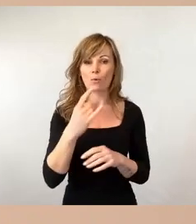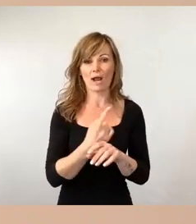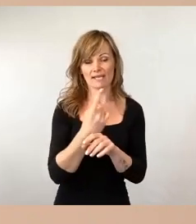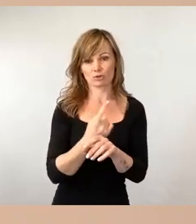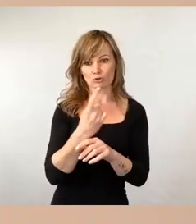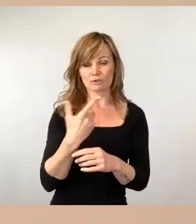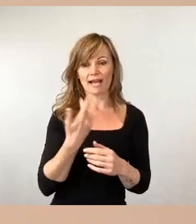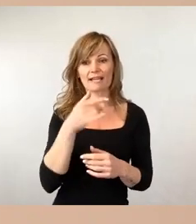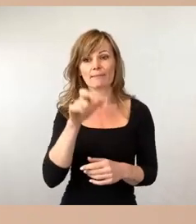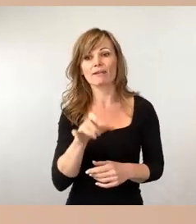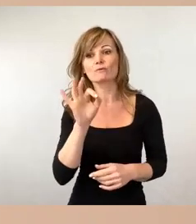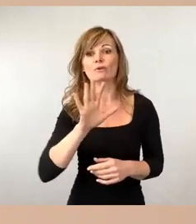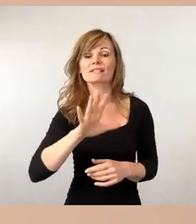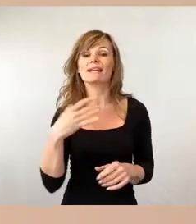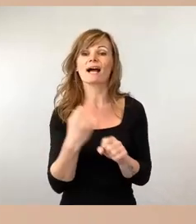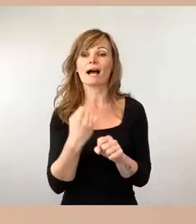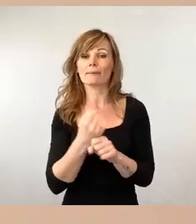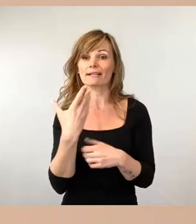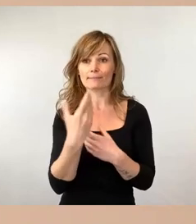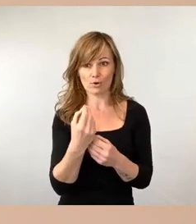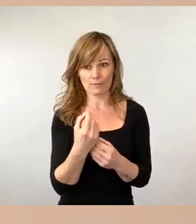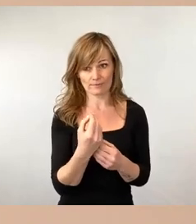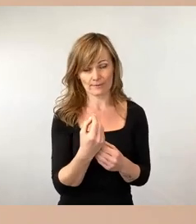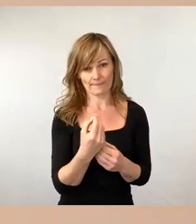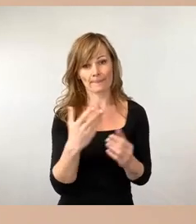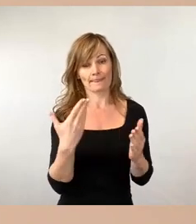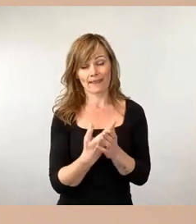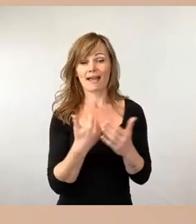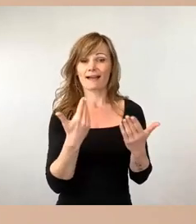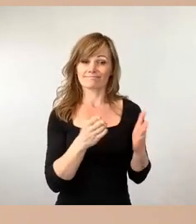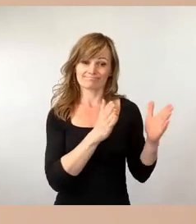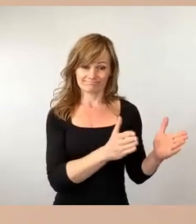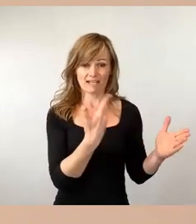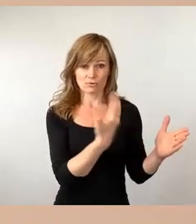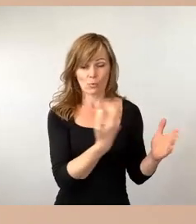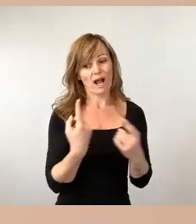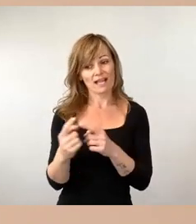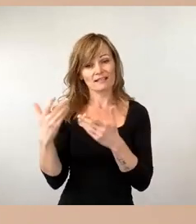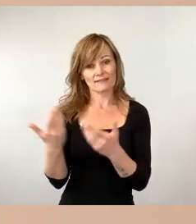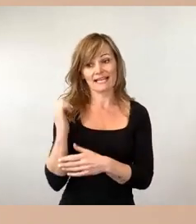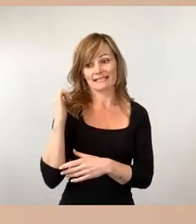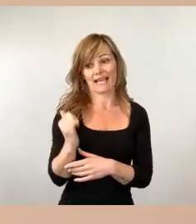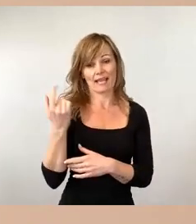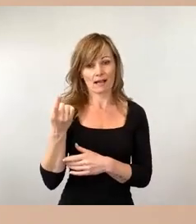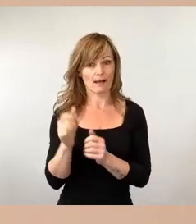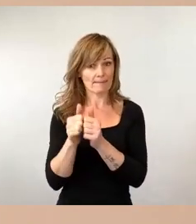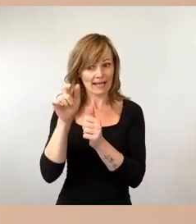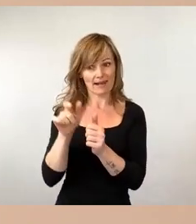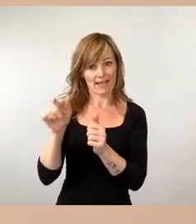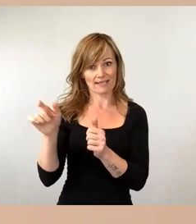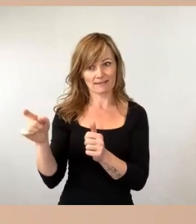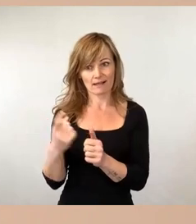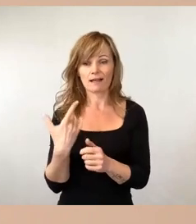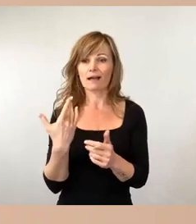seine Arbeit erhält, ist die eine Wahrheit, die andere Wahrheit sind die Träger, sind die Begleiter, sind die Anleiter,